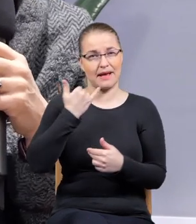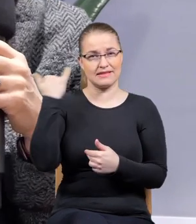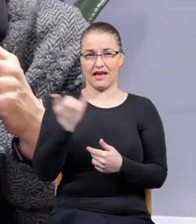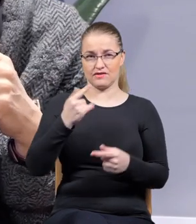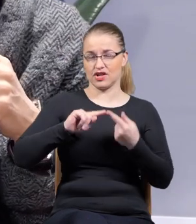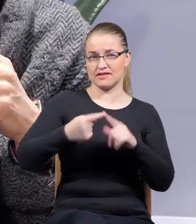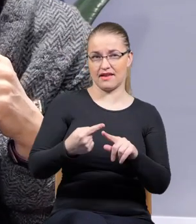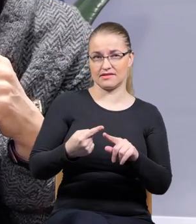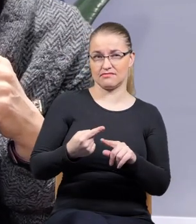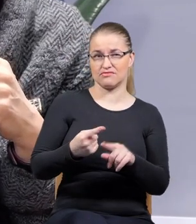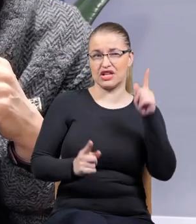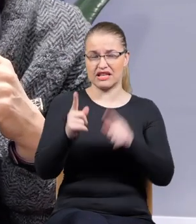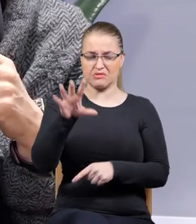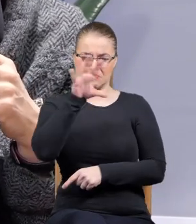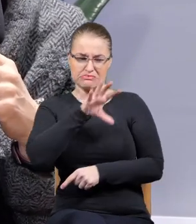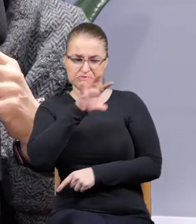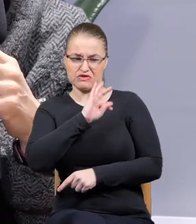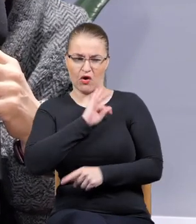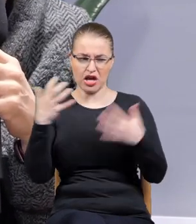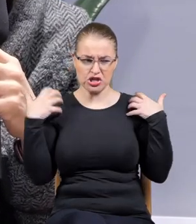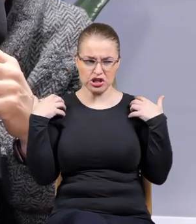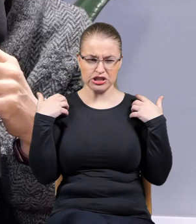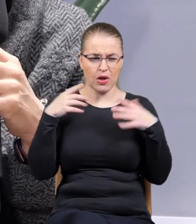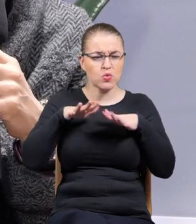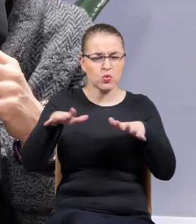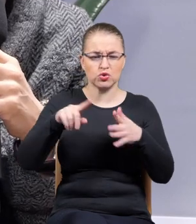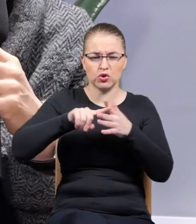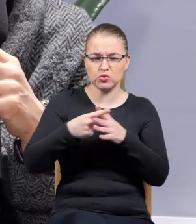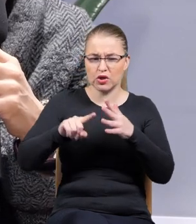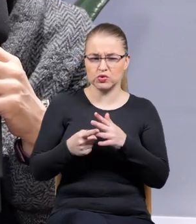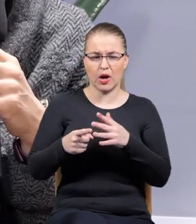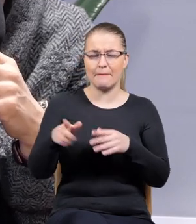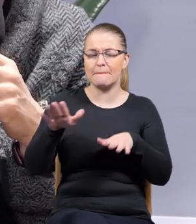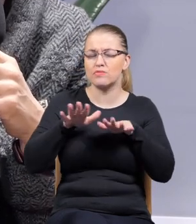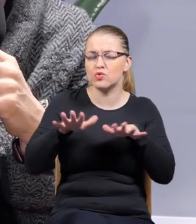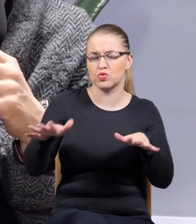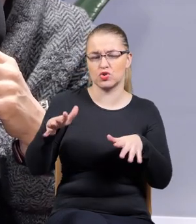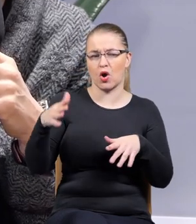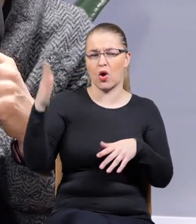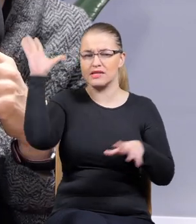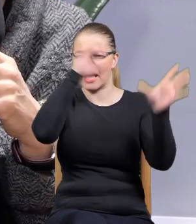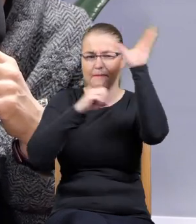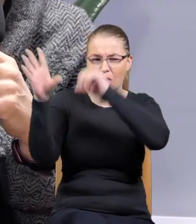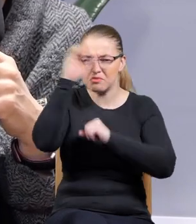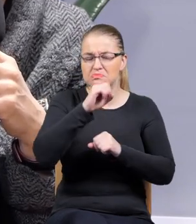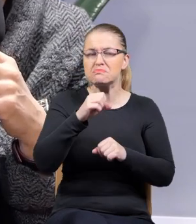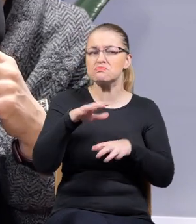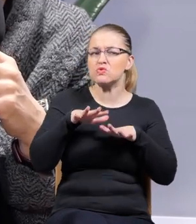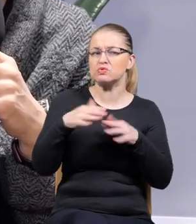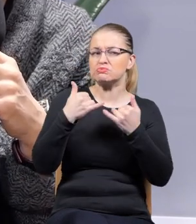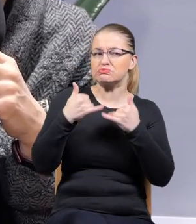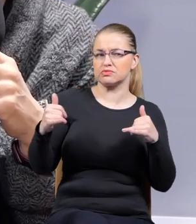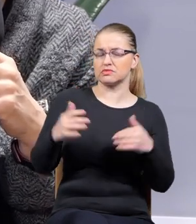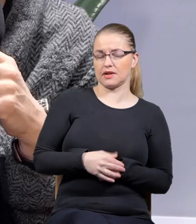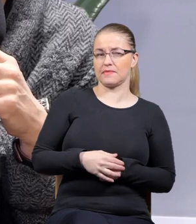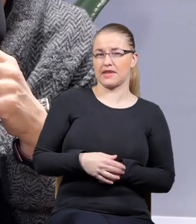spojrzeć na nie, to ono jest pełne dziur, pełne zapomnień, pełne niedopowiedzeń i że właściwie